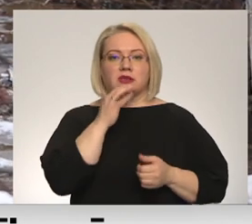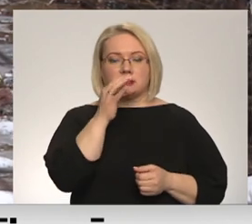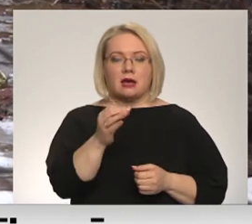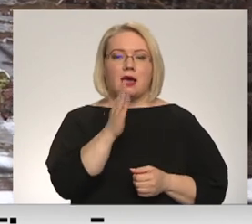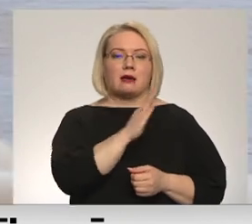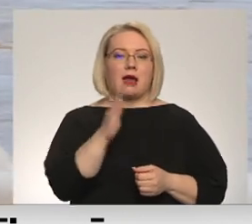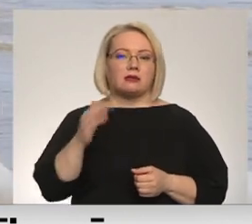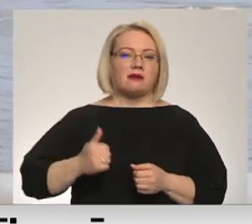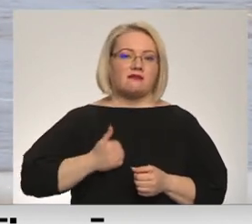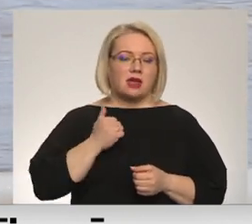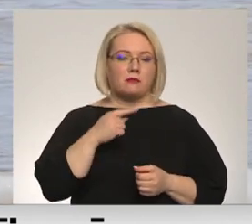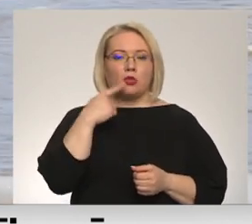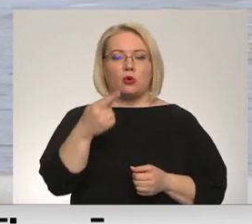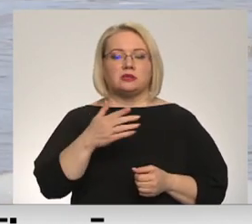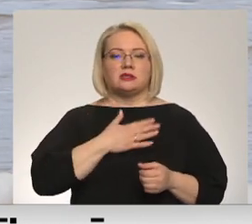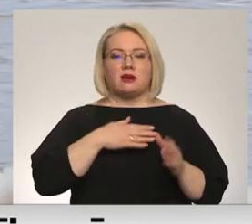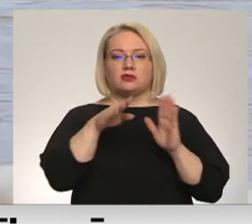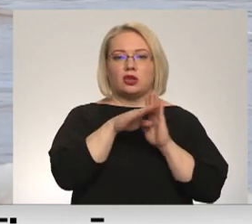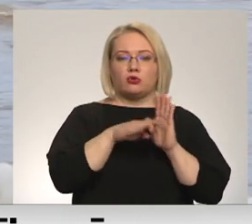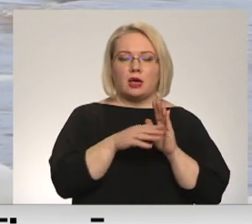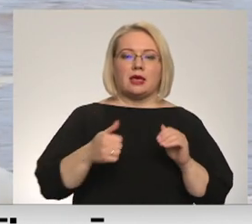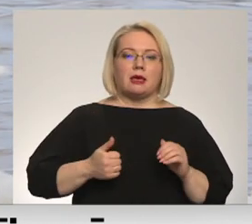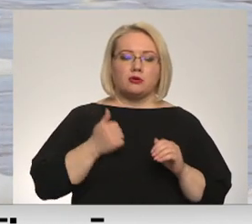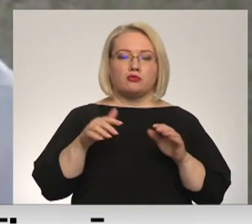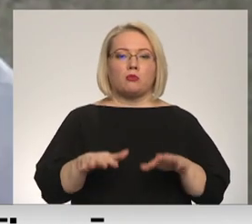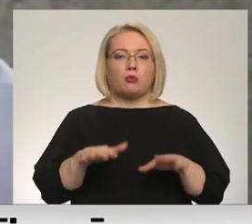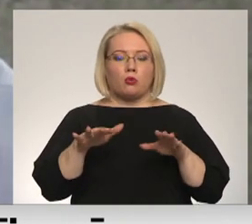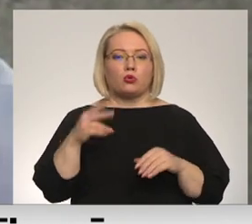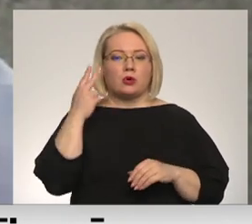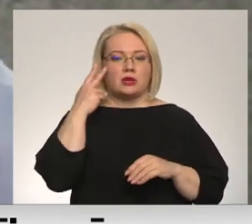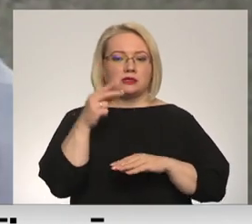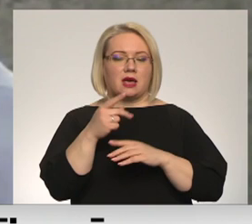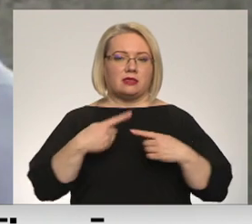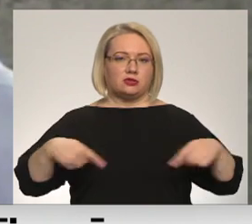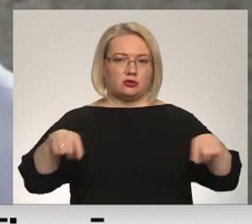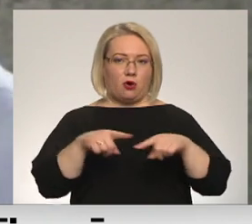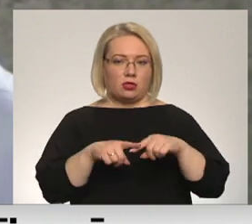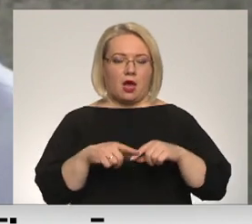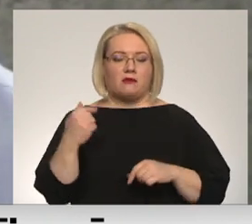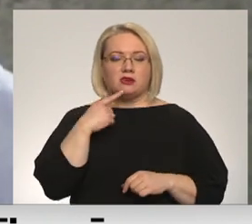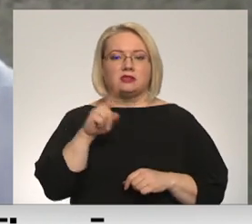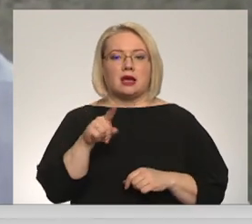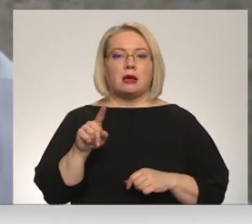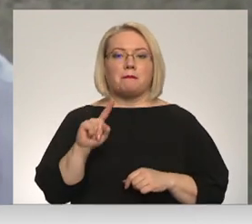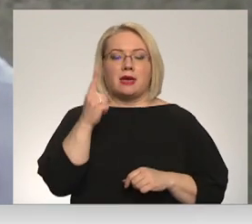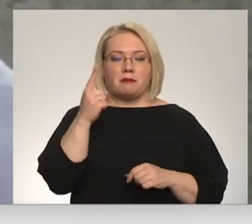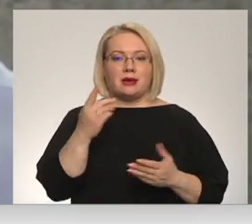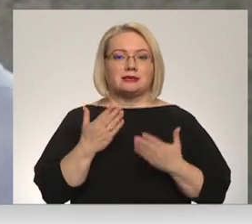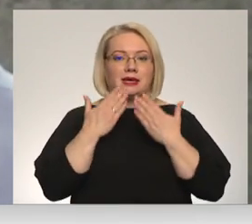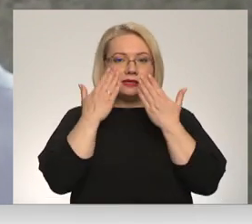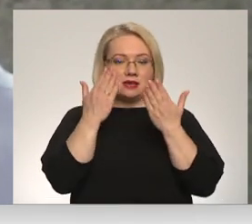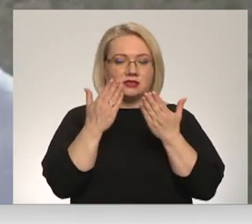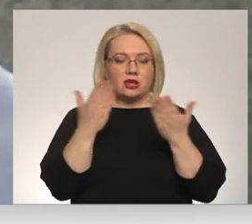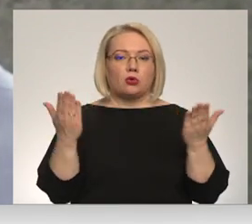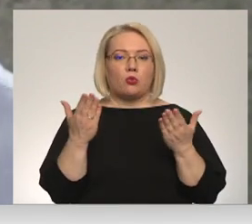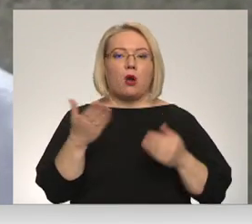apdrošinātais nosaka savas krītērijas īpašamie plūdu riska zonā. Pirmais ir izlasīt, ko tad jūs īsti esat nopirkuši un